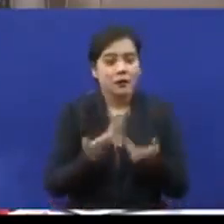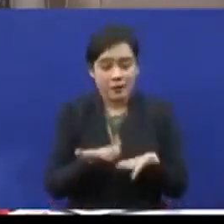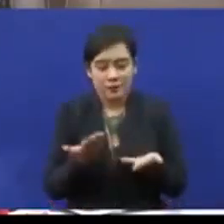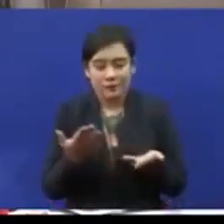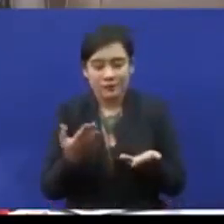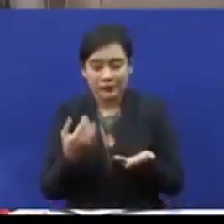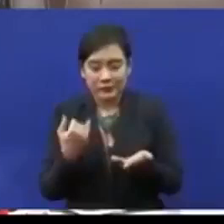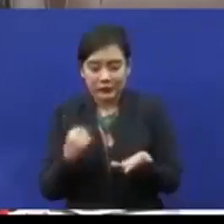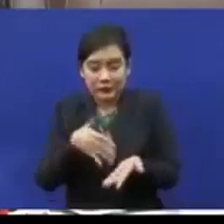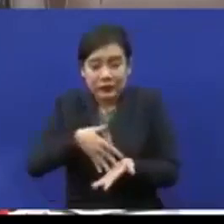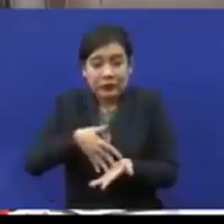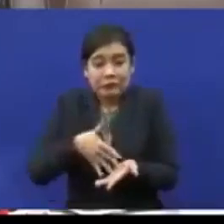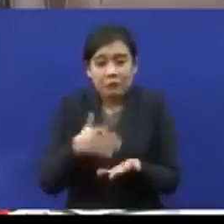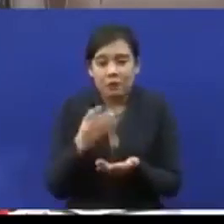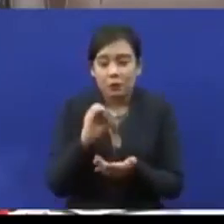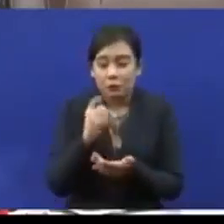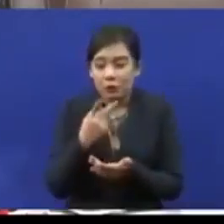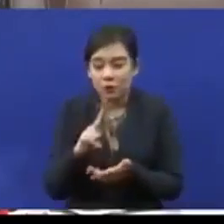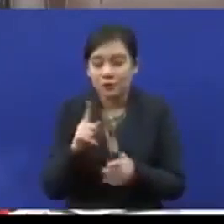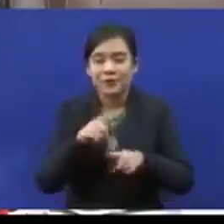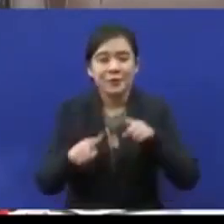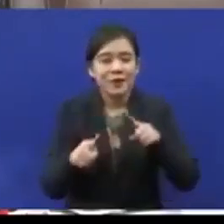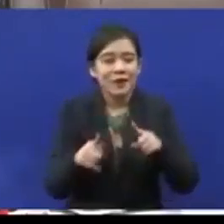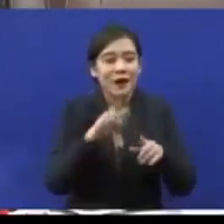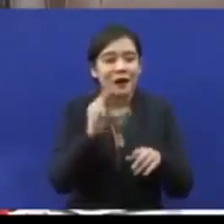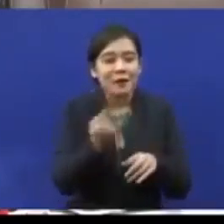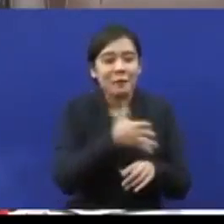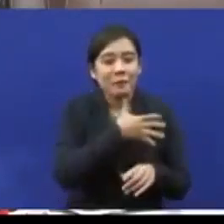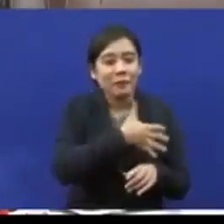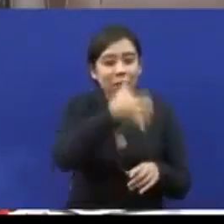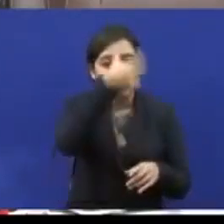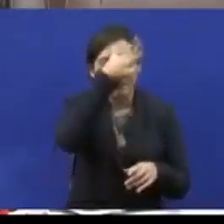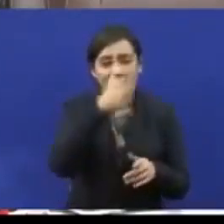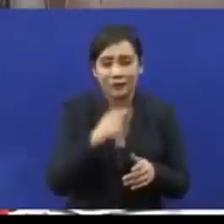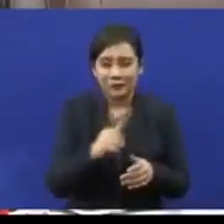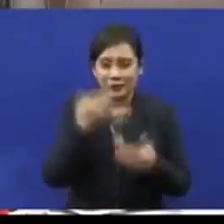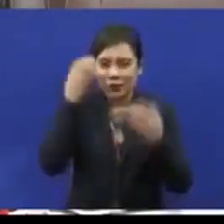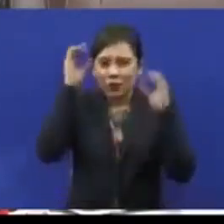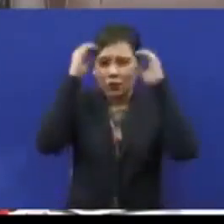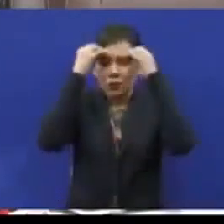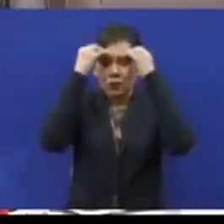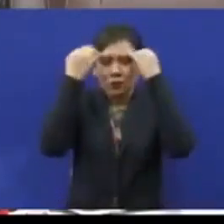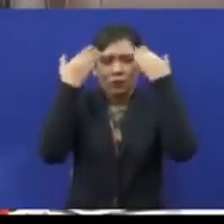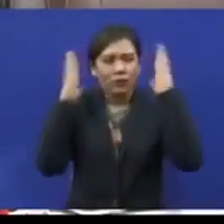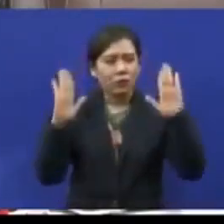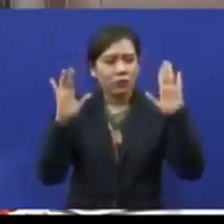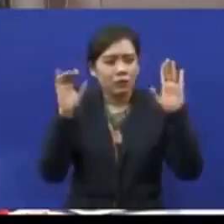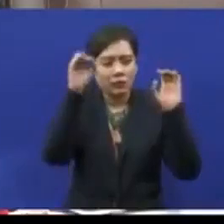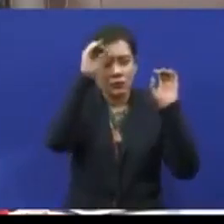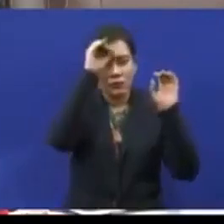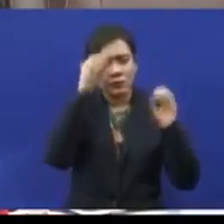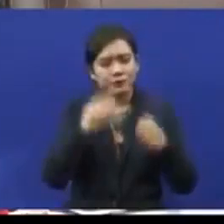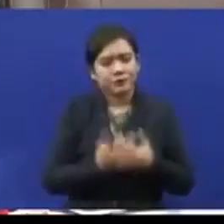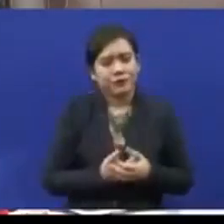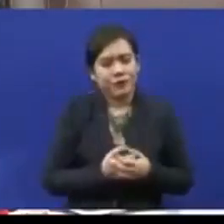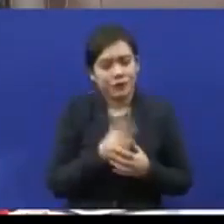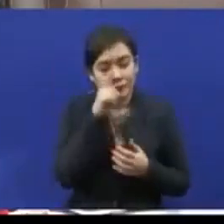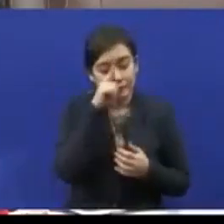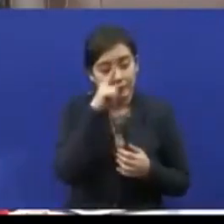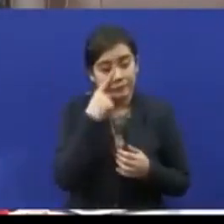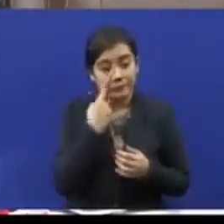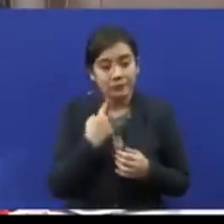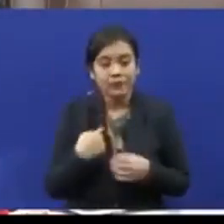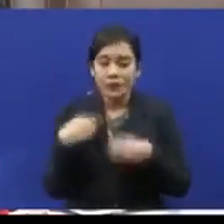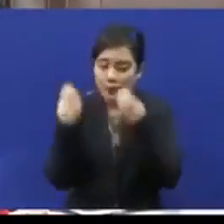ketidakupayaan. Hanya ibu bapa yang tidak tahu ada ketidakupayaan ini. Saya bagi satu